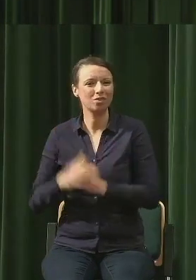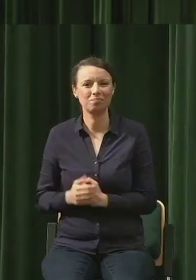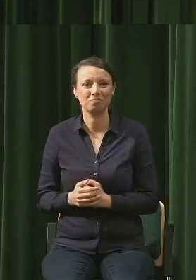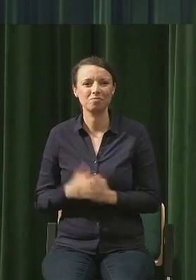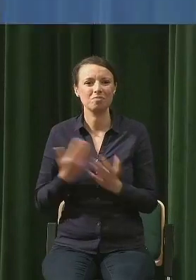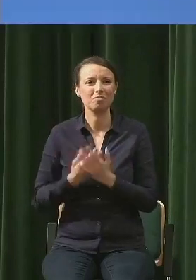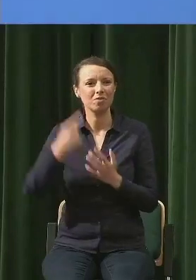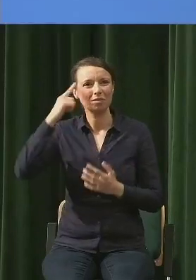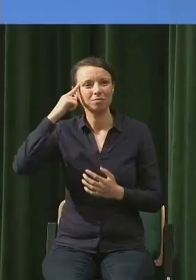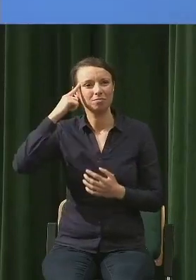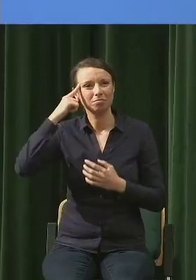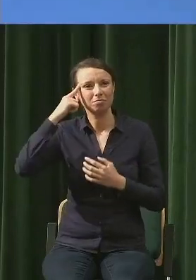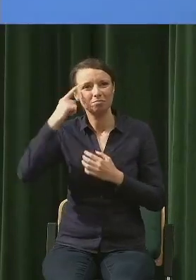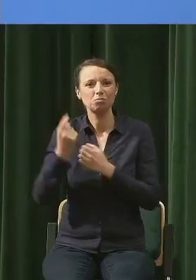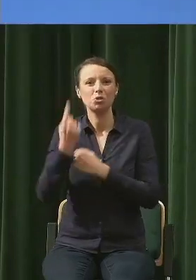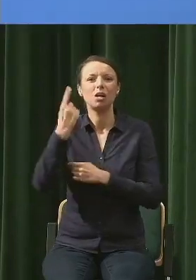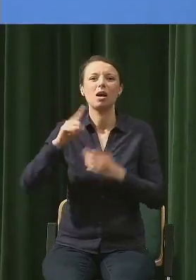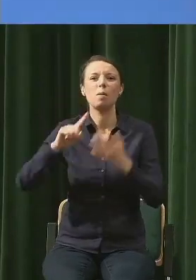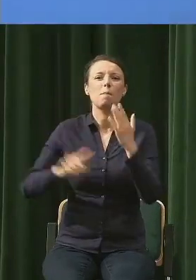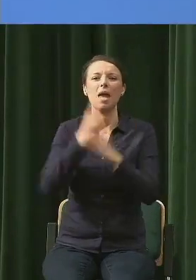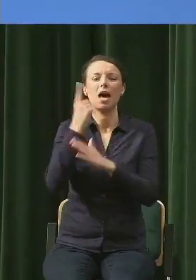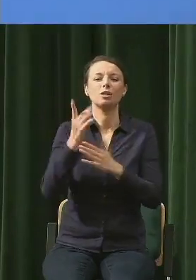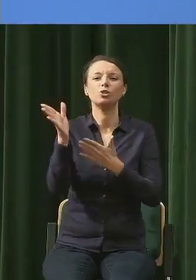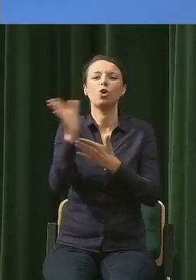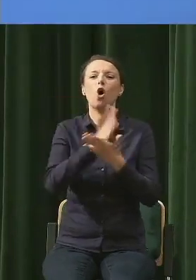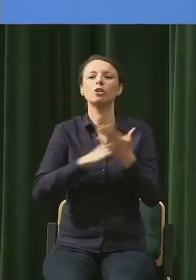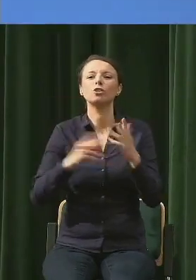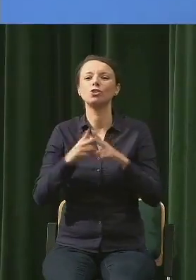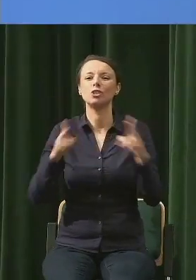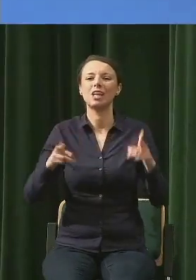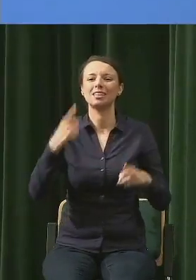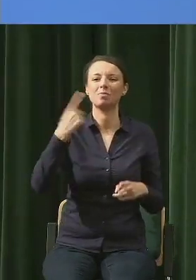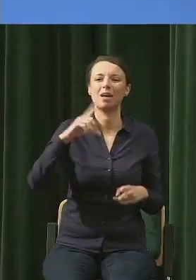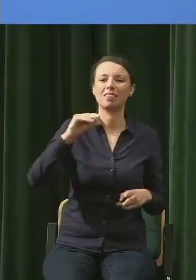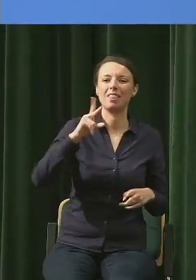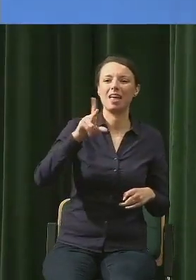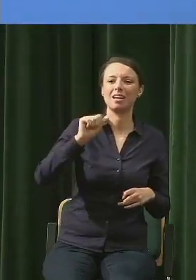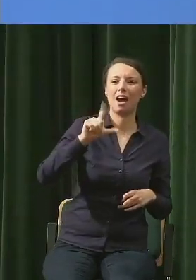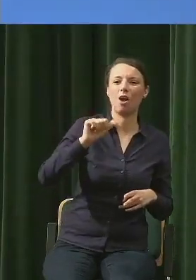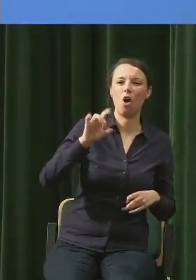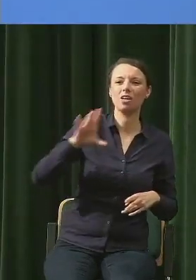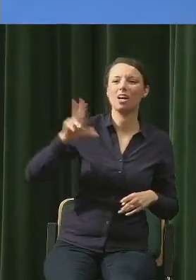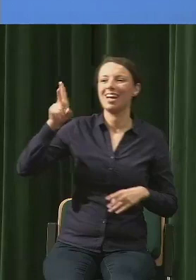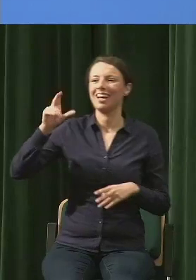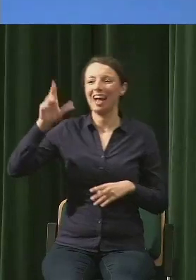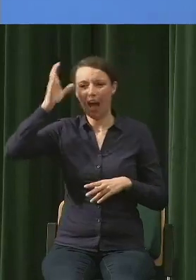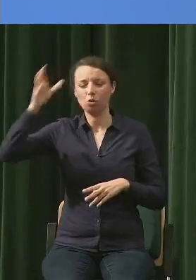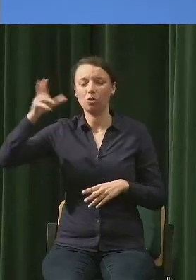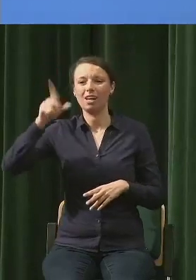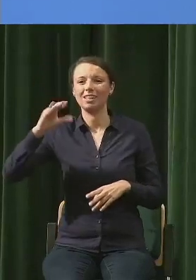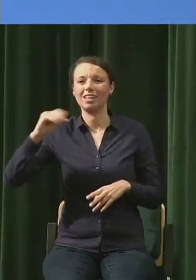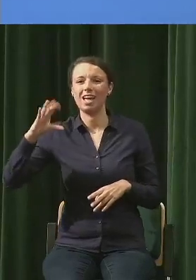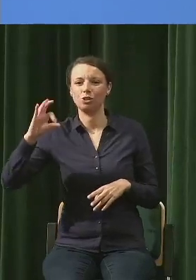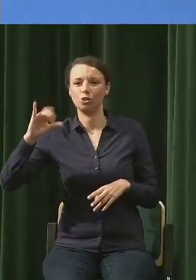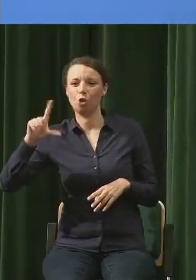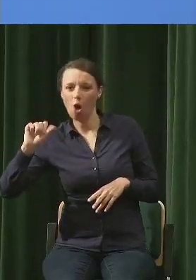odcinek Dekalogu Kieślowskiego, w którym też szukano liczby, w którą liczbą można było